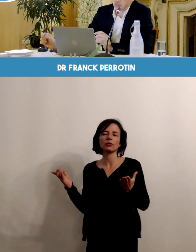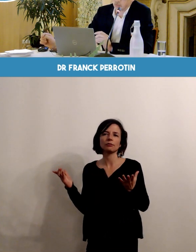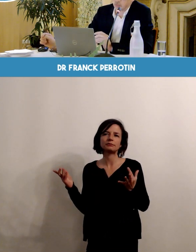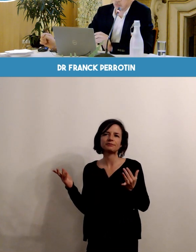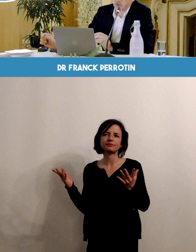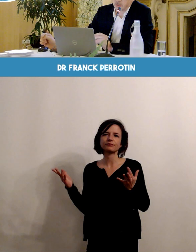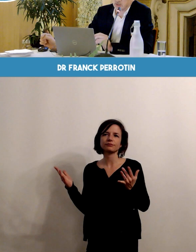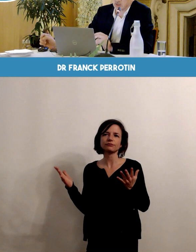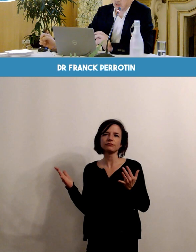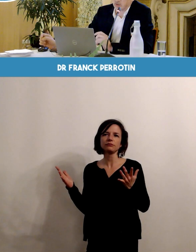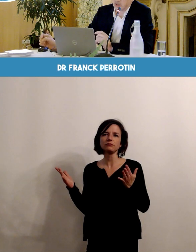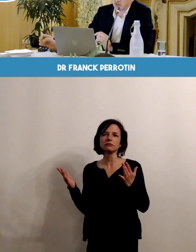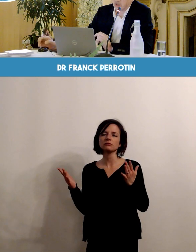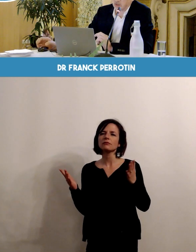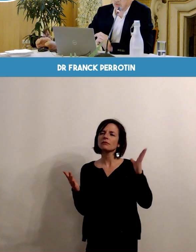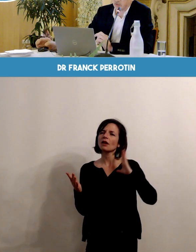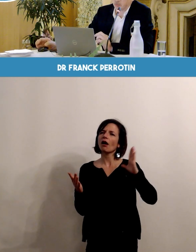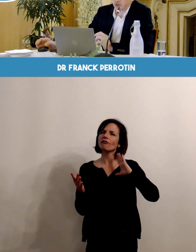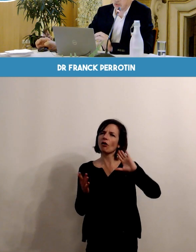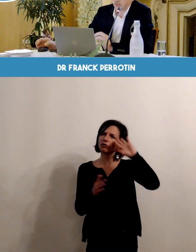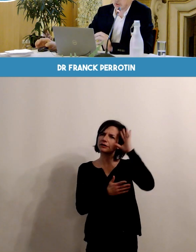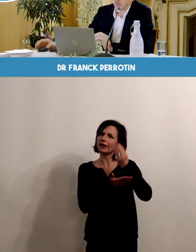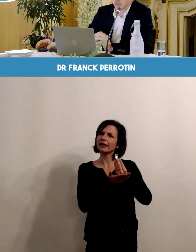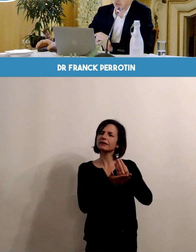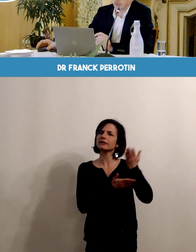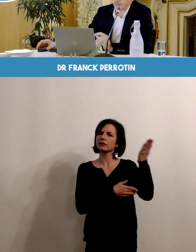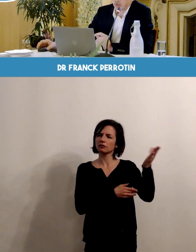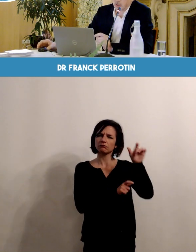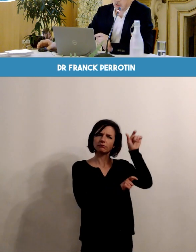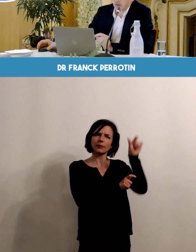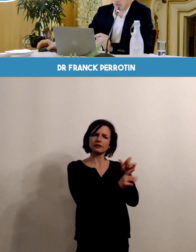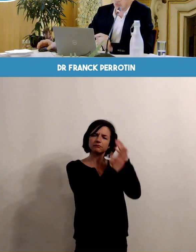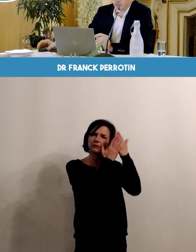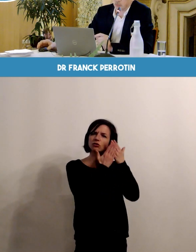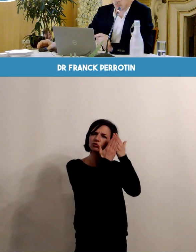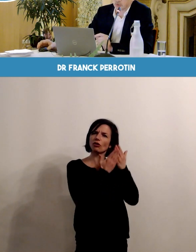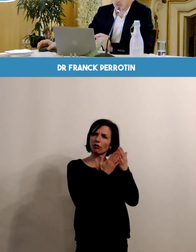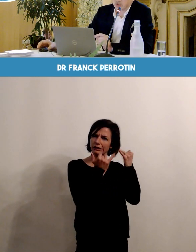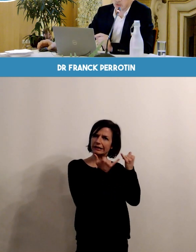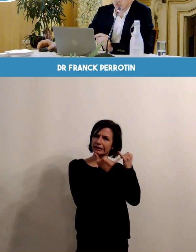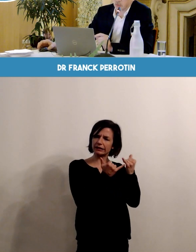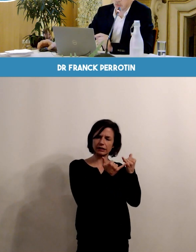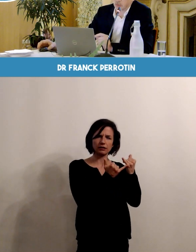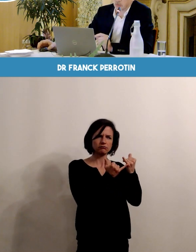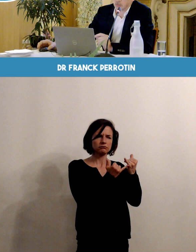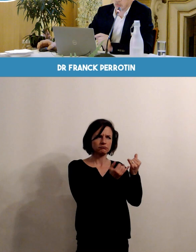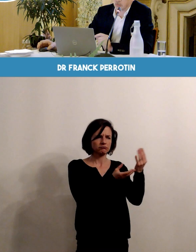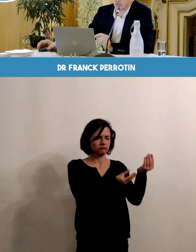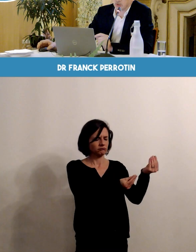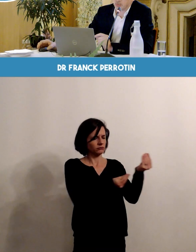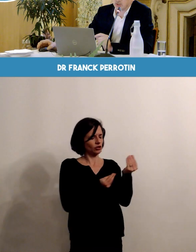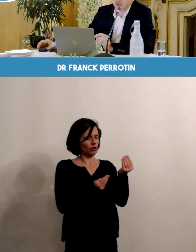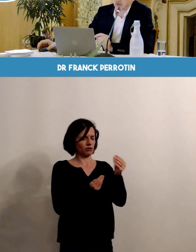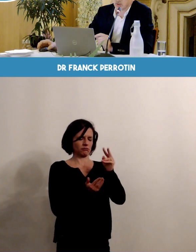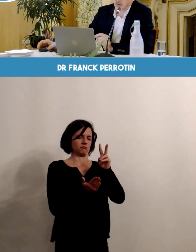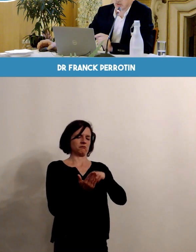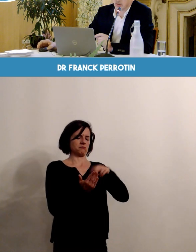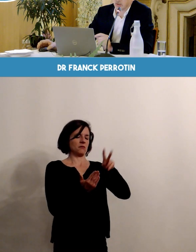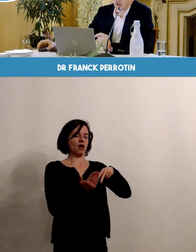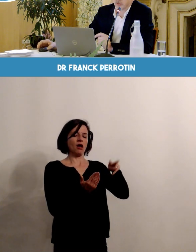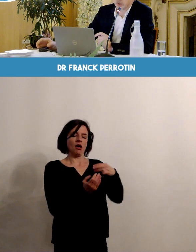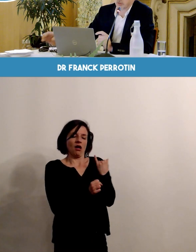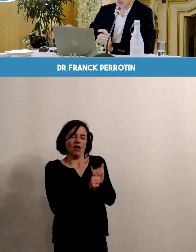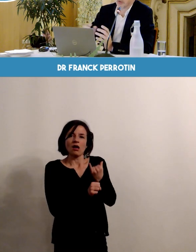d'une thèse qui a été faite par un de nos étudiants et on peut constater qu'on dépiste